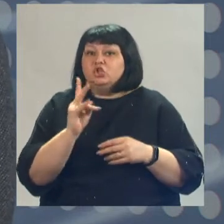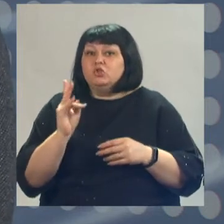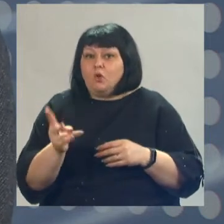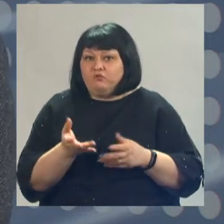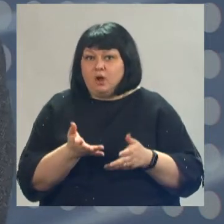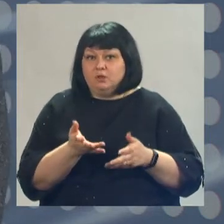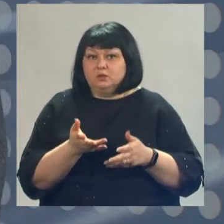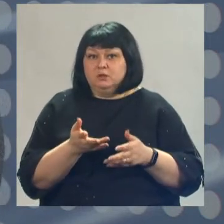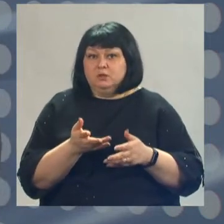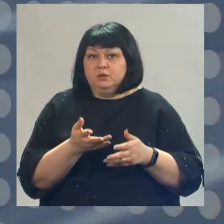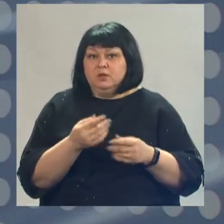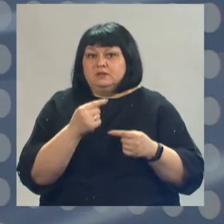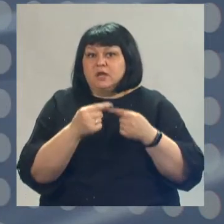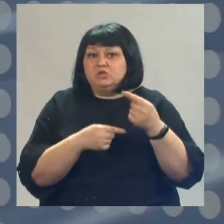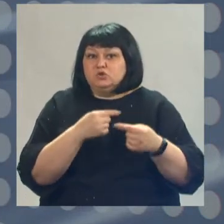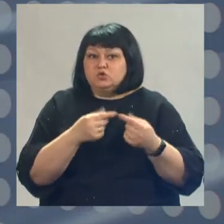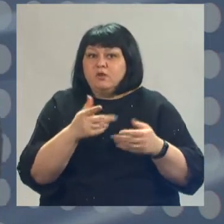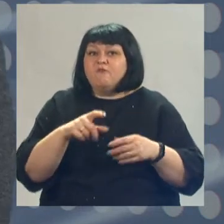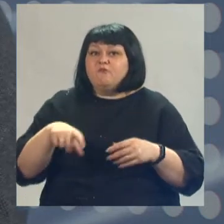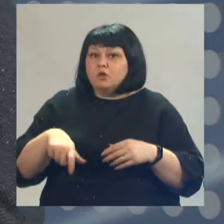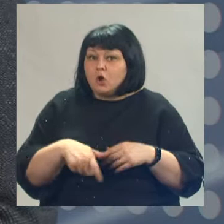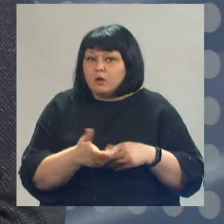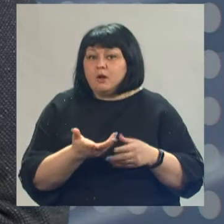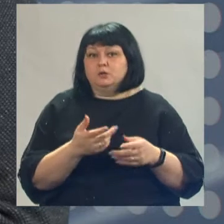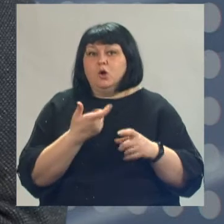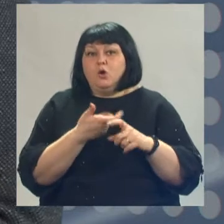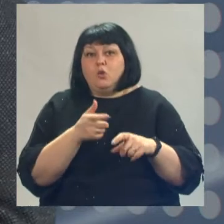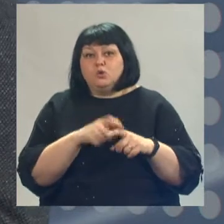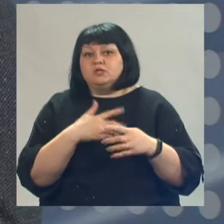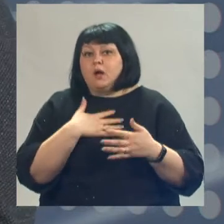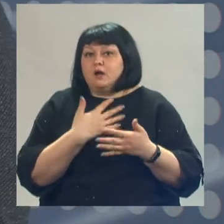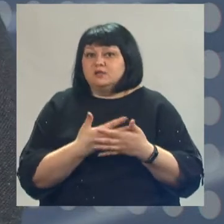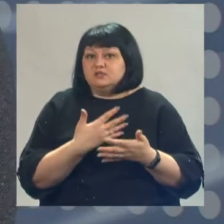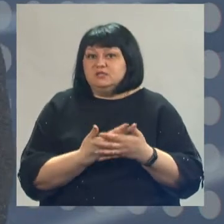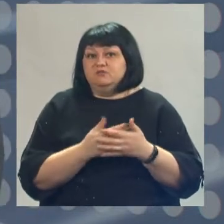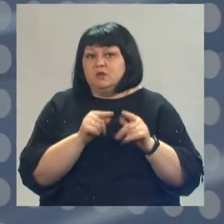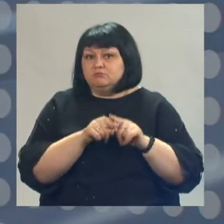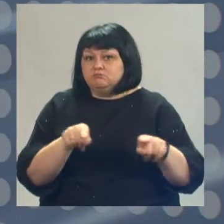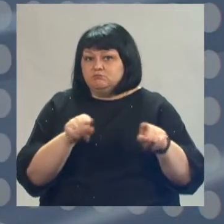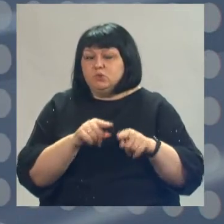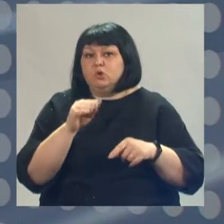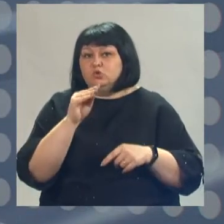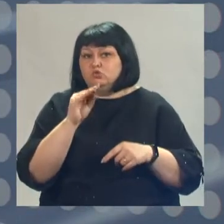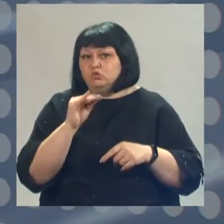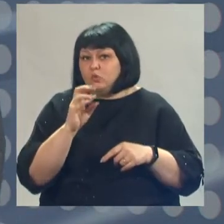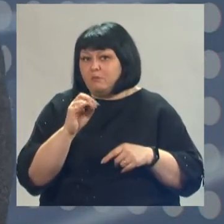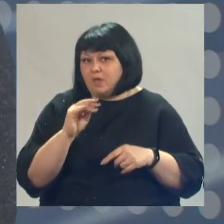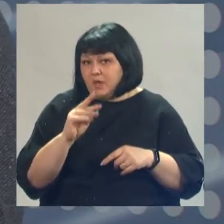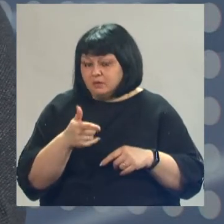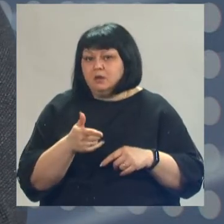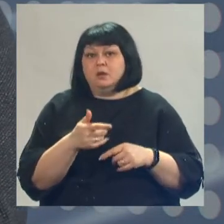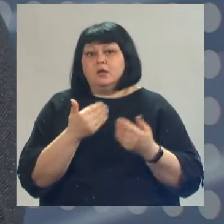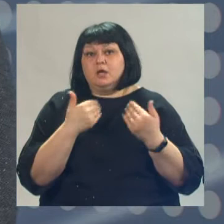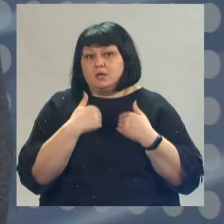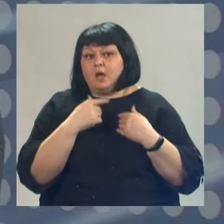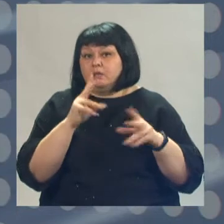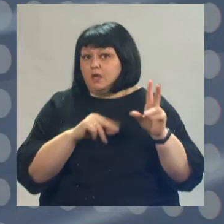допустим. Традиционно, это еще и Волгоград. Очень активную пиар-компанию ведет Тюменская область. Я надеюсь, что и